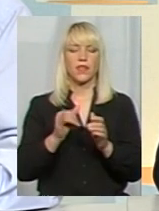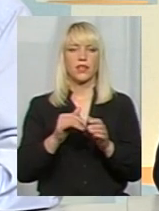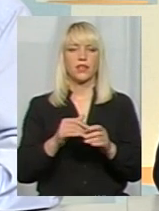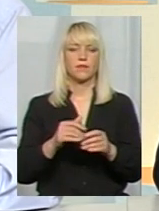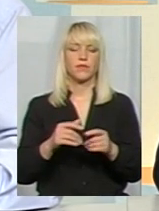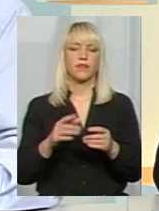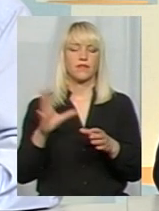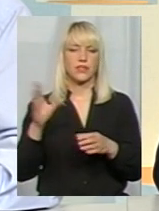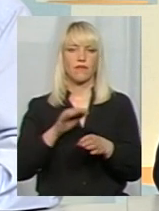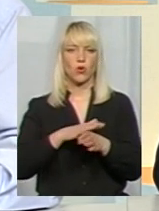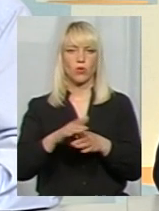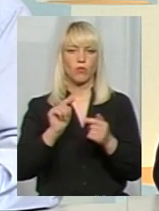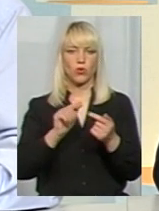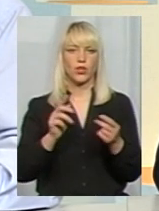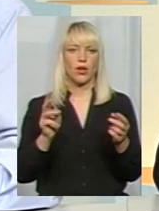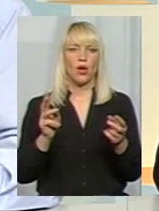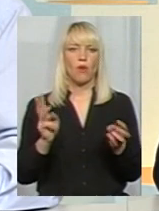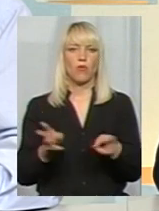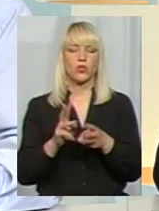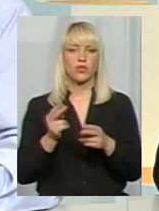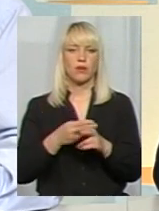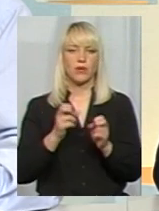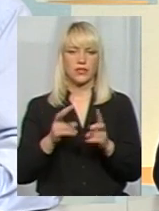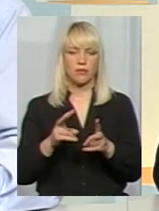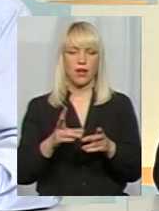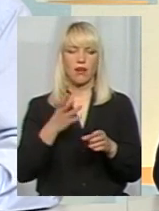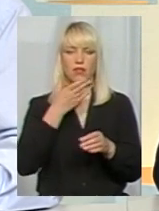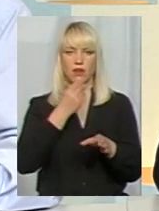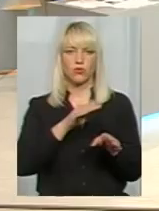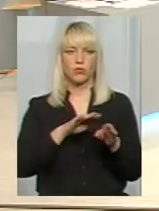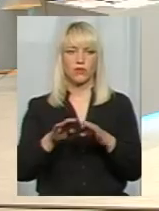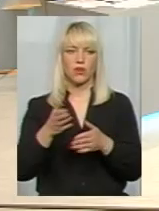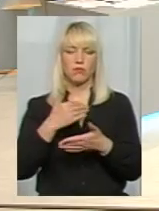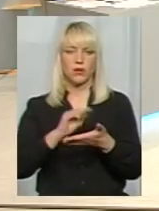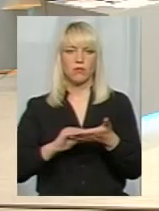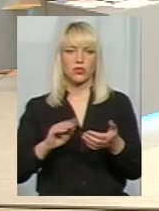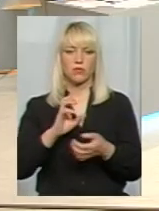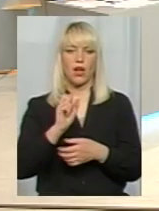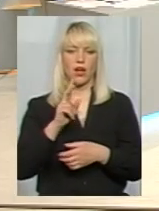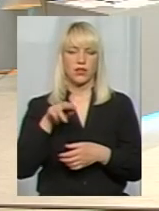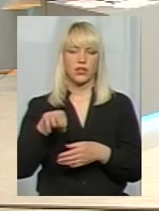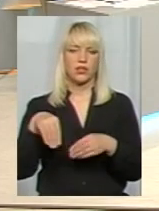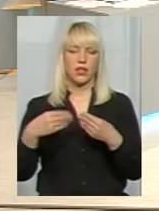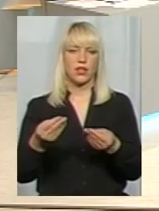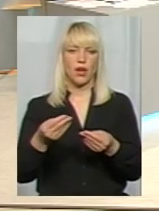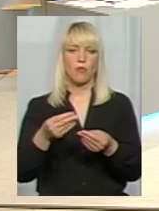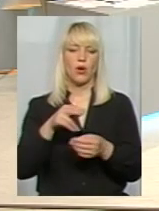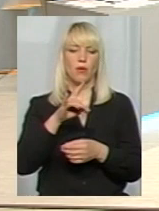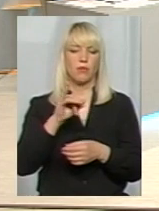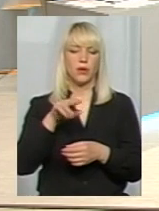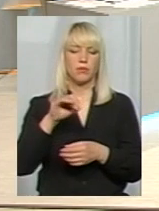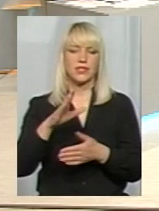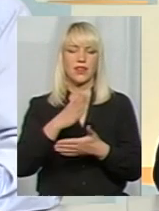протипожежна безпека на належному рівні, ми пишемо акт і даємо припис на усунення недоліків. Де